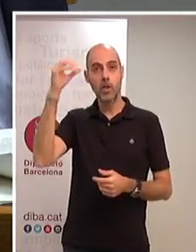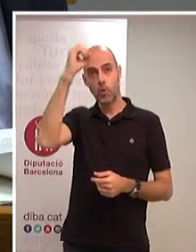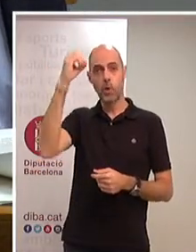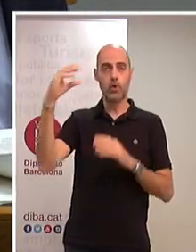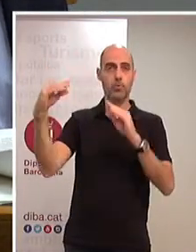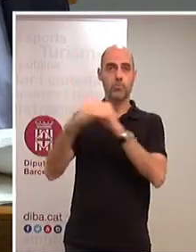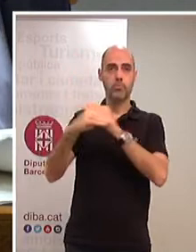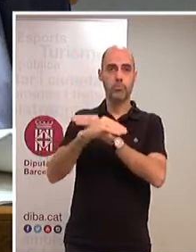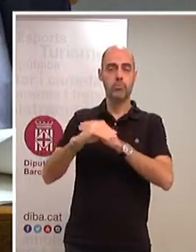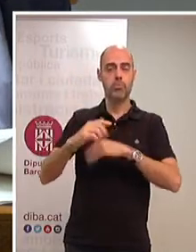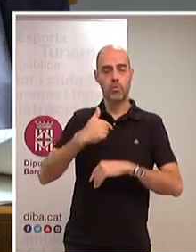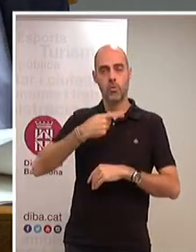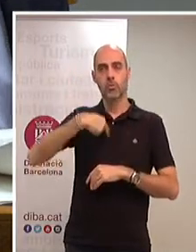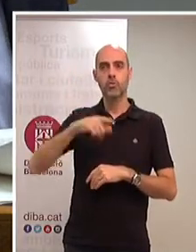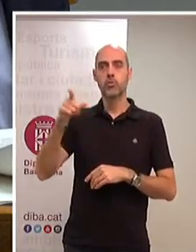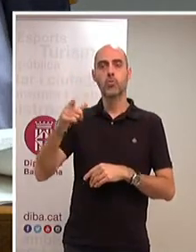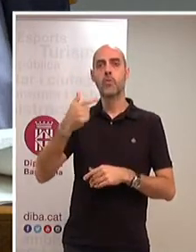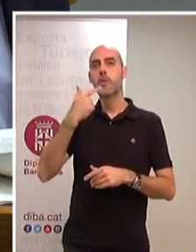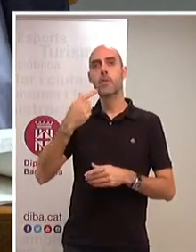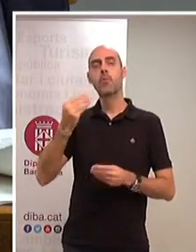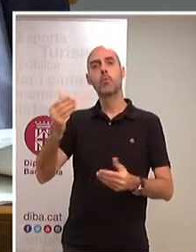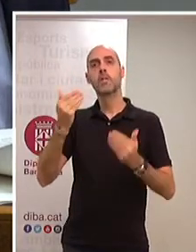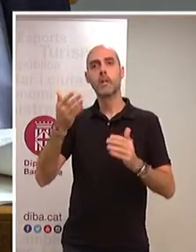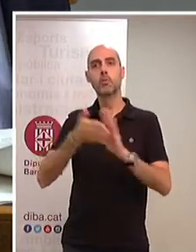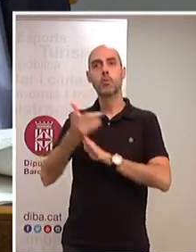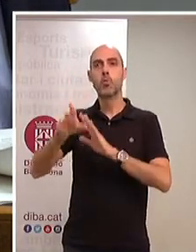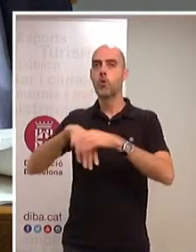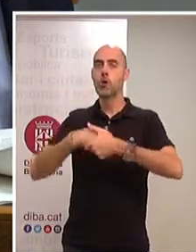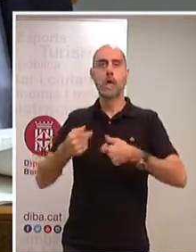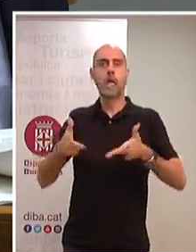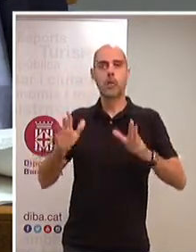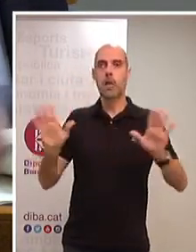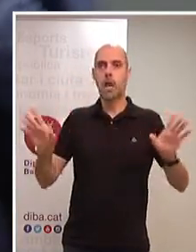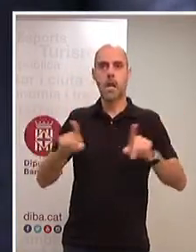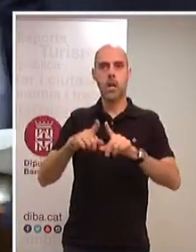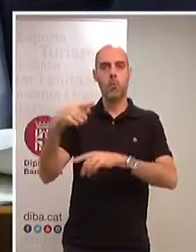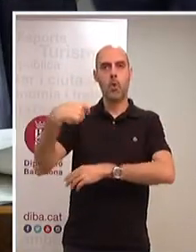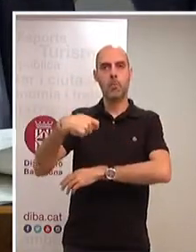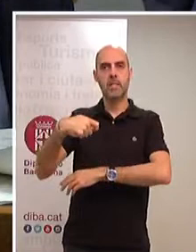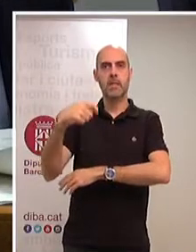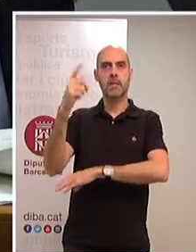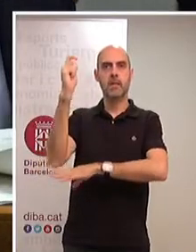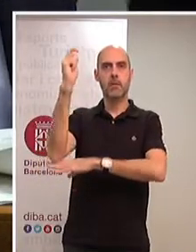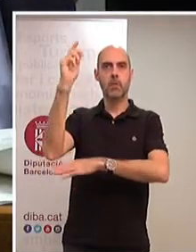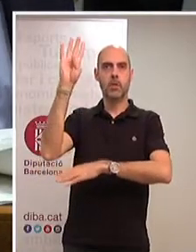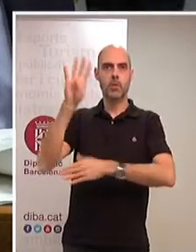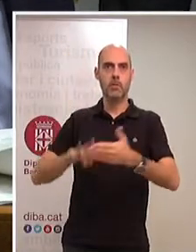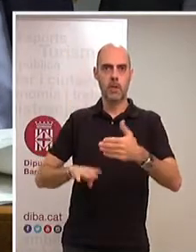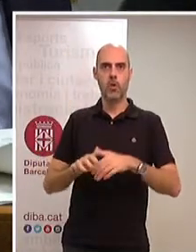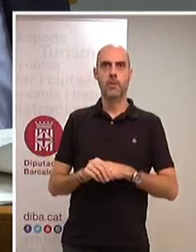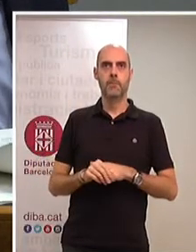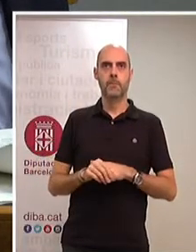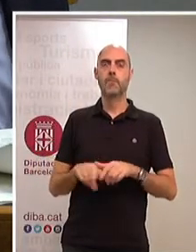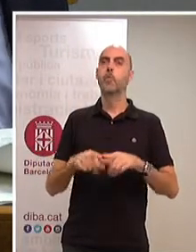la seva raonable neutralitat en tant en quant presidenta d'aquesta Diputació Provincial de Barcelona. Com a